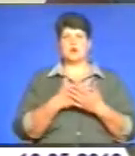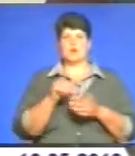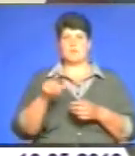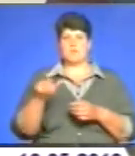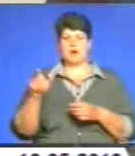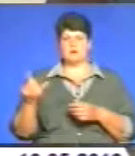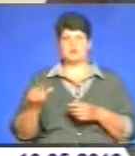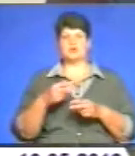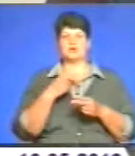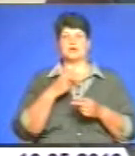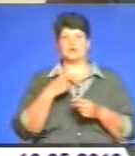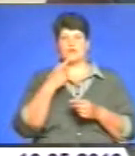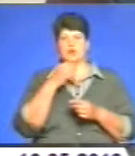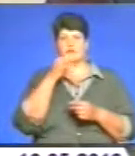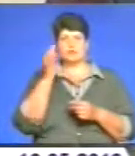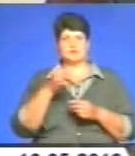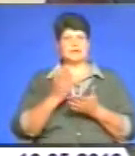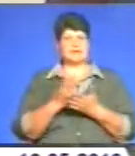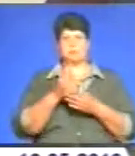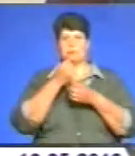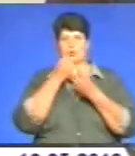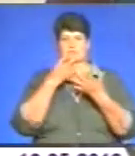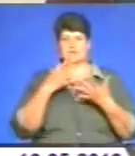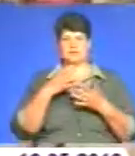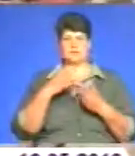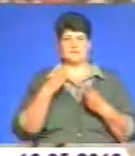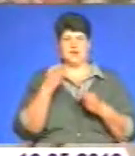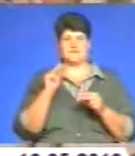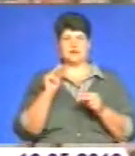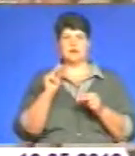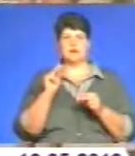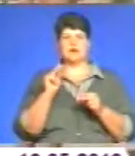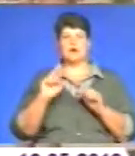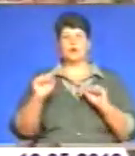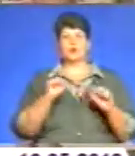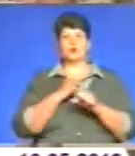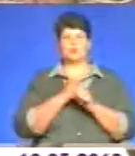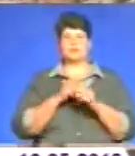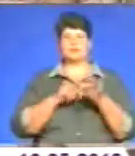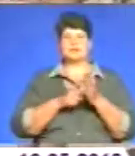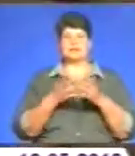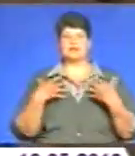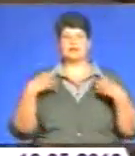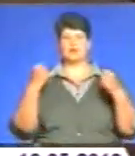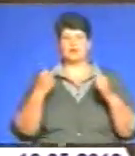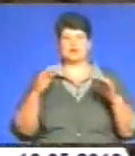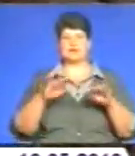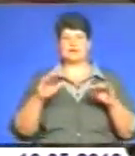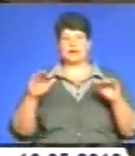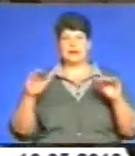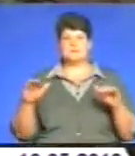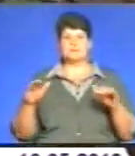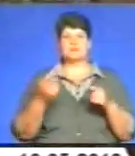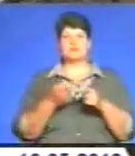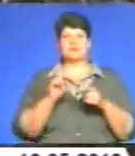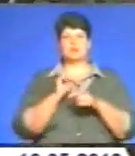що, як свідчить досвід, дає дуже позитивний ефект. Також уряд робить акцент на оздоровленні та відпочинку дітей. На доручення